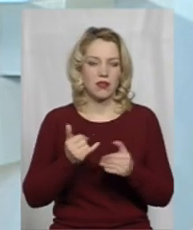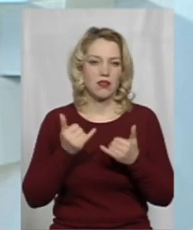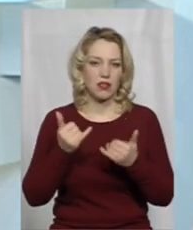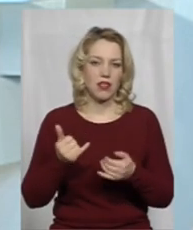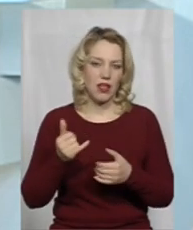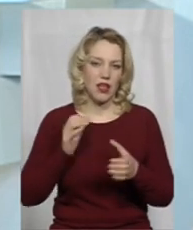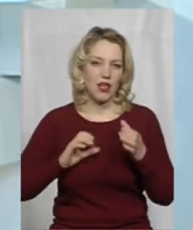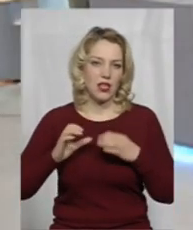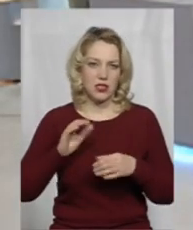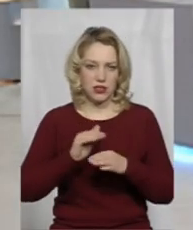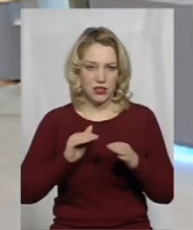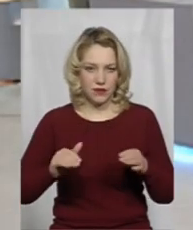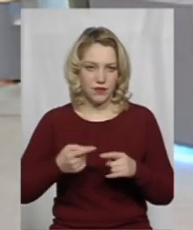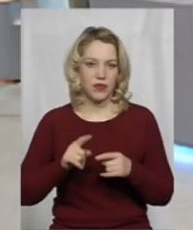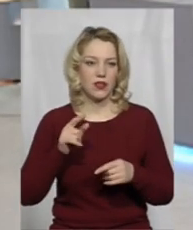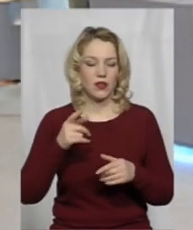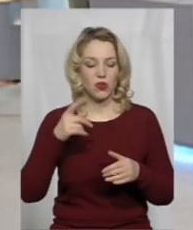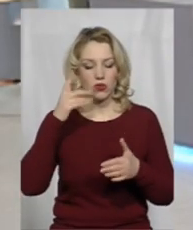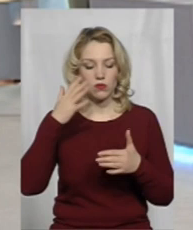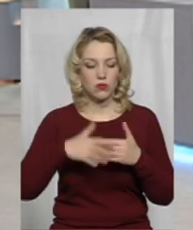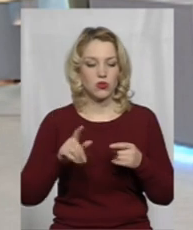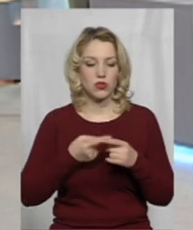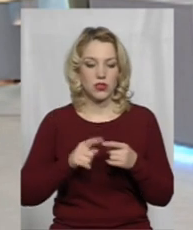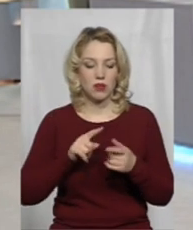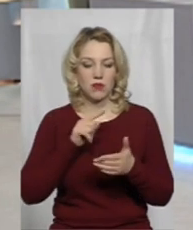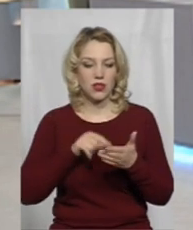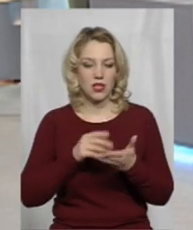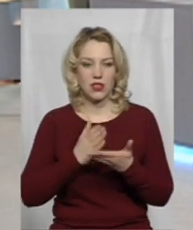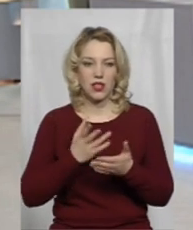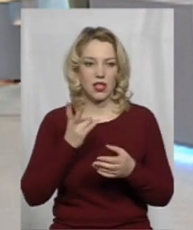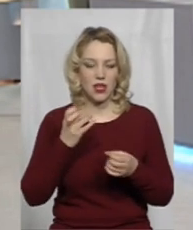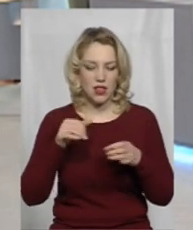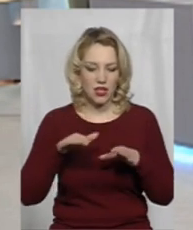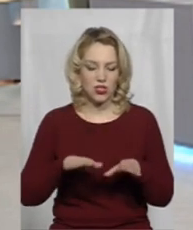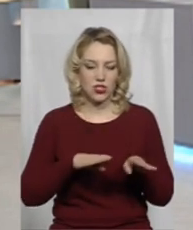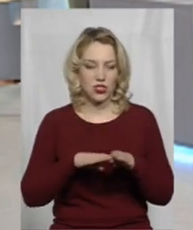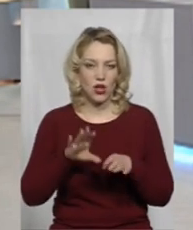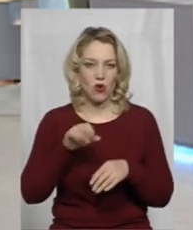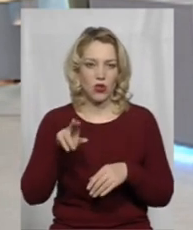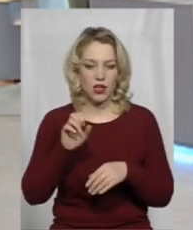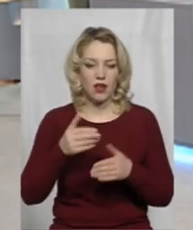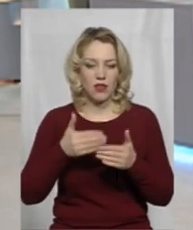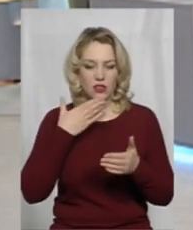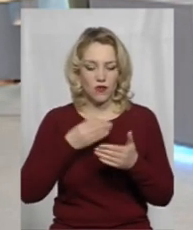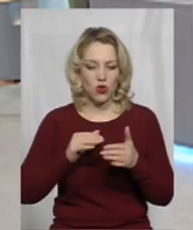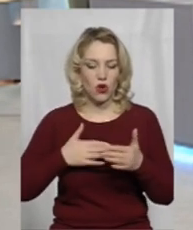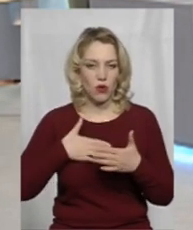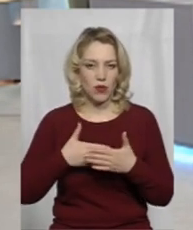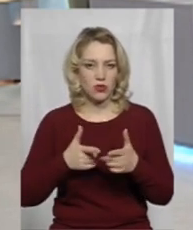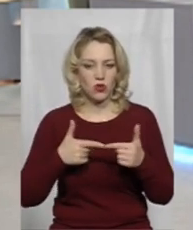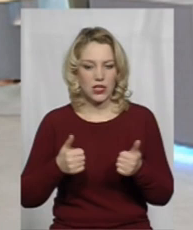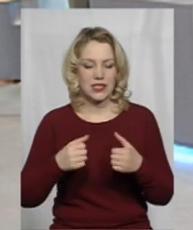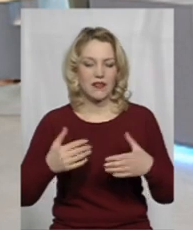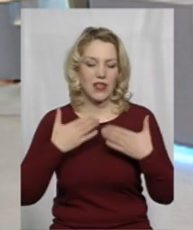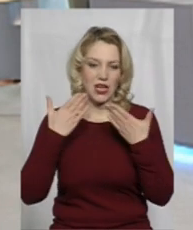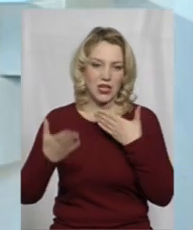Розумію, що, можливо, це питання не стоїть саме вирішенням на рівні ОДА, але ми від своєї громадської ради зверталися, як і до